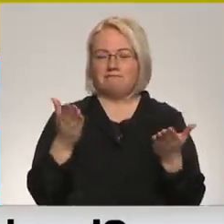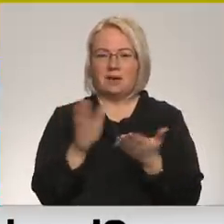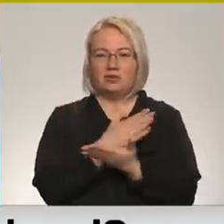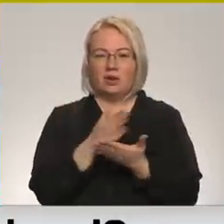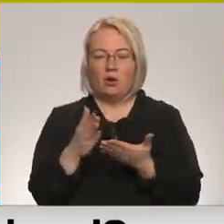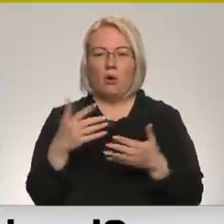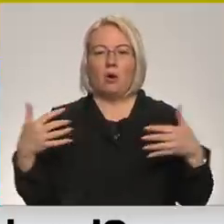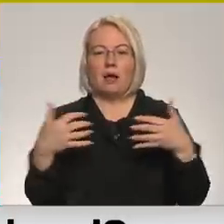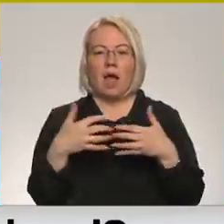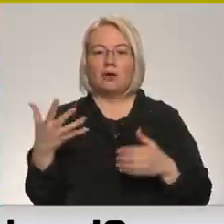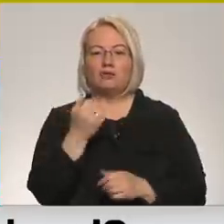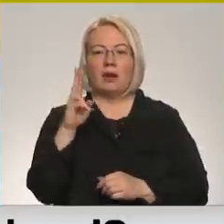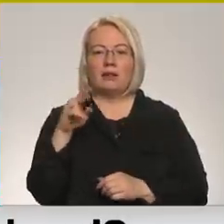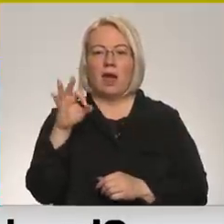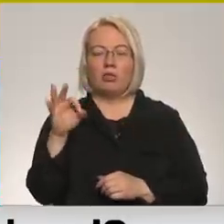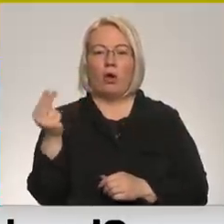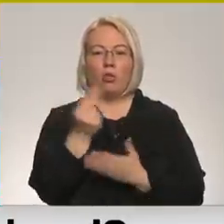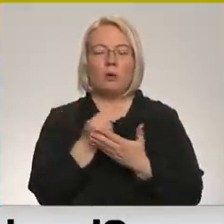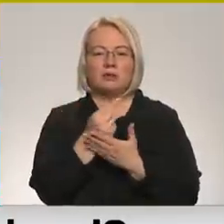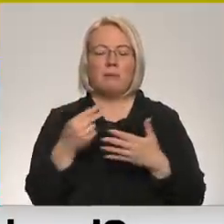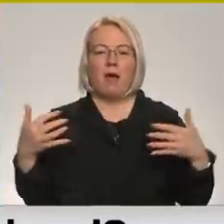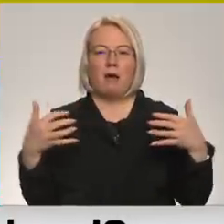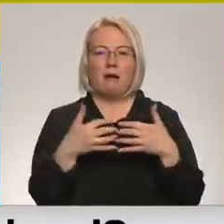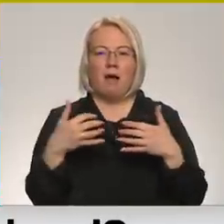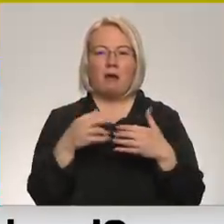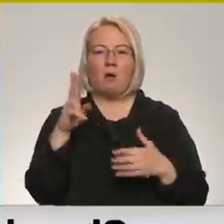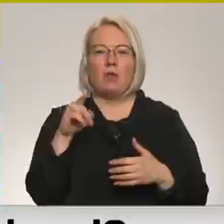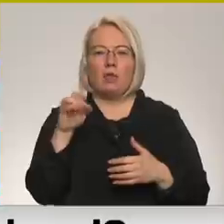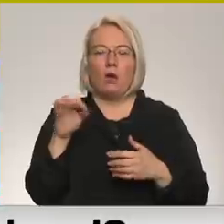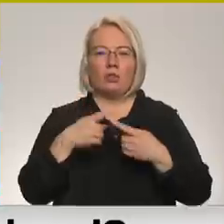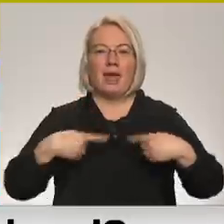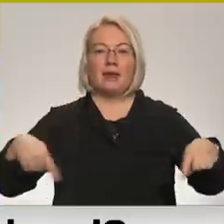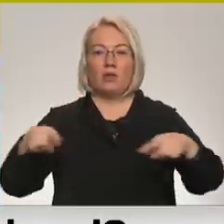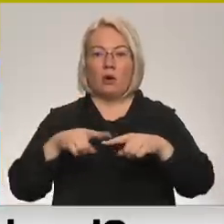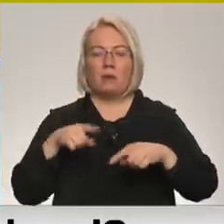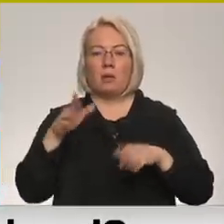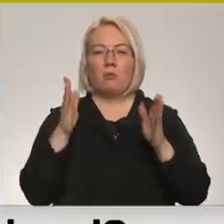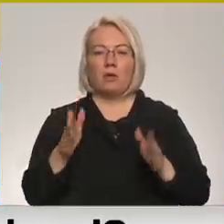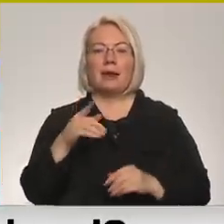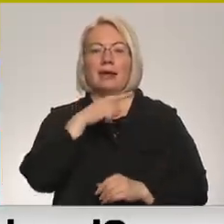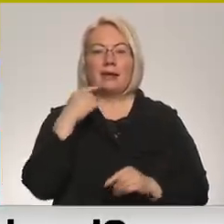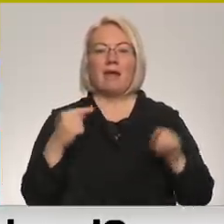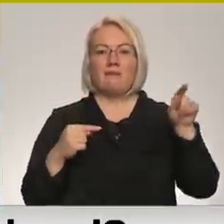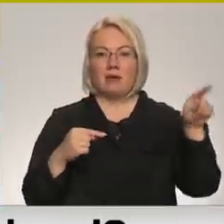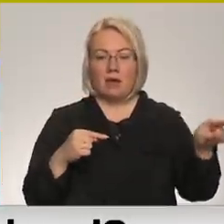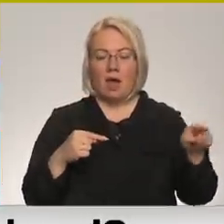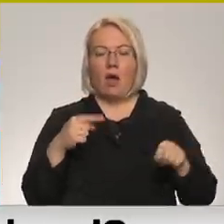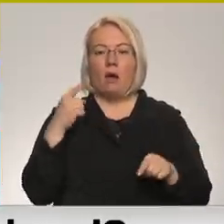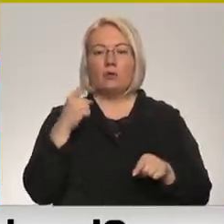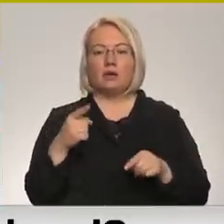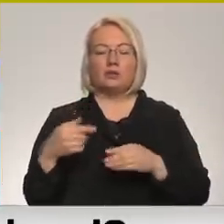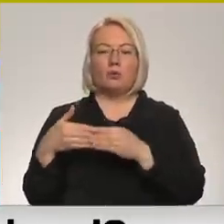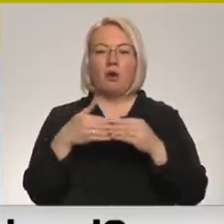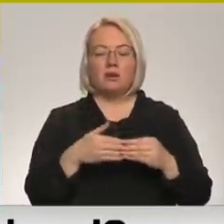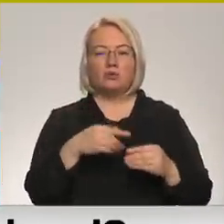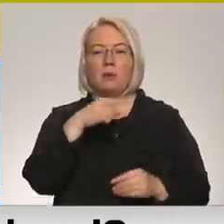karš ar NATO nozīmētu nevis karu īsti pat NATO teritorijā tikai, bet tas būtu faktiski arī Krievijas teritorijā, un tas varētu novest pie Krievijas